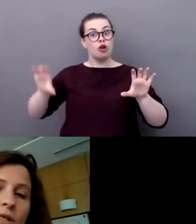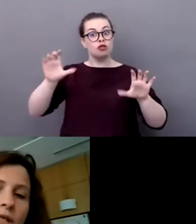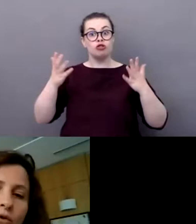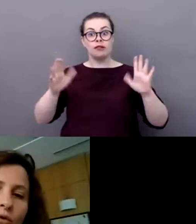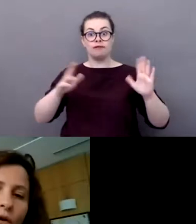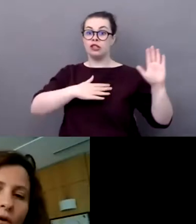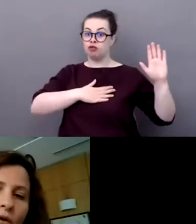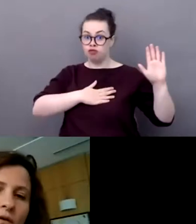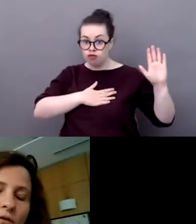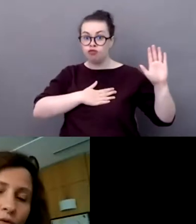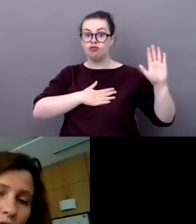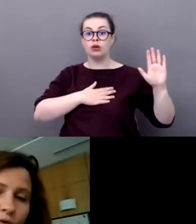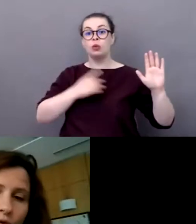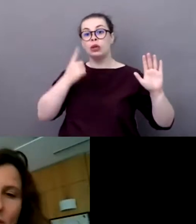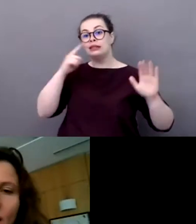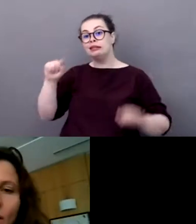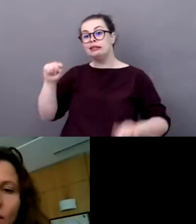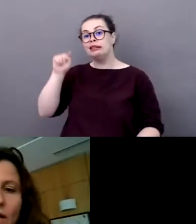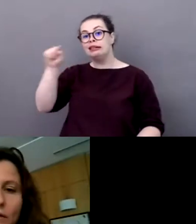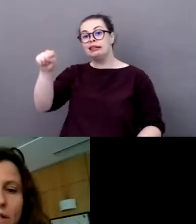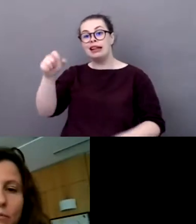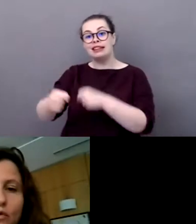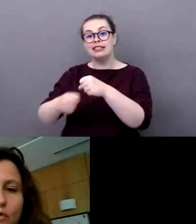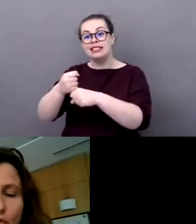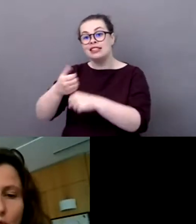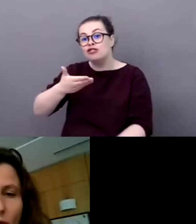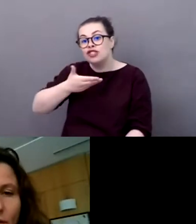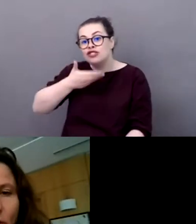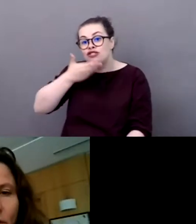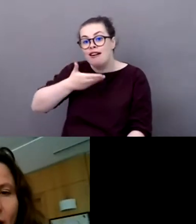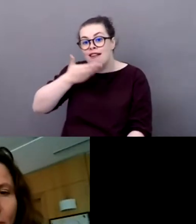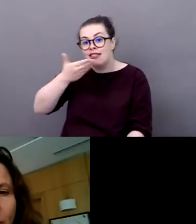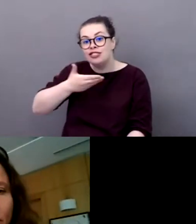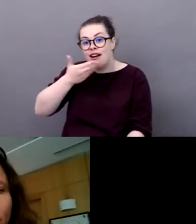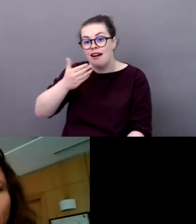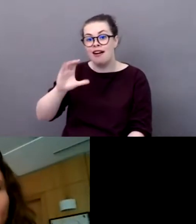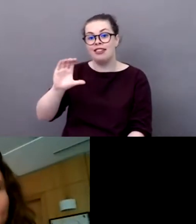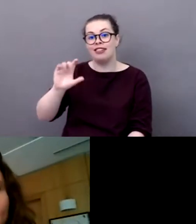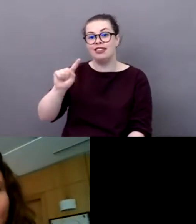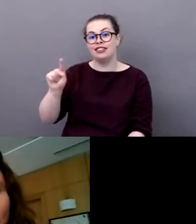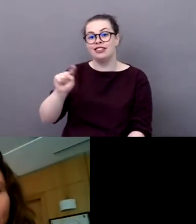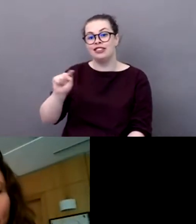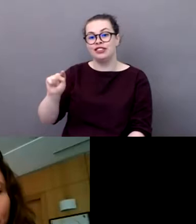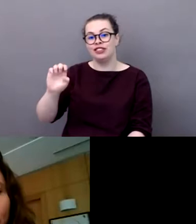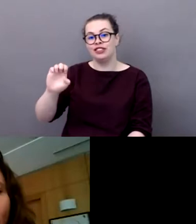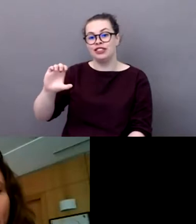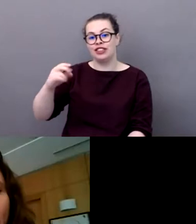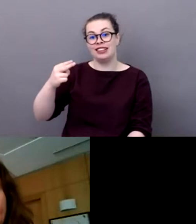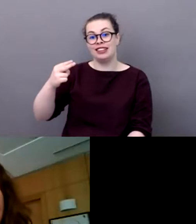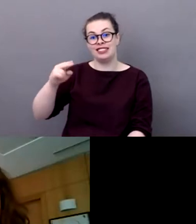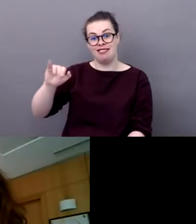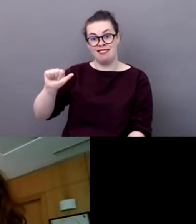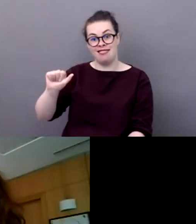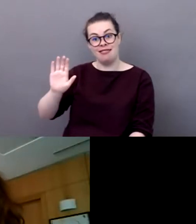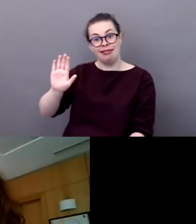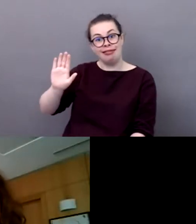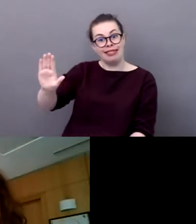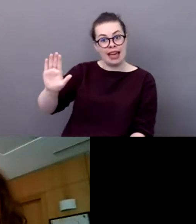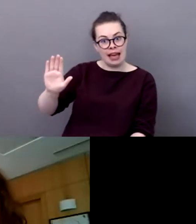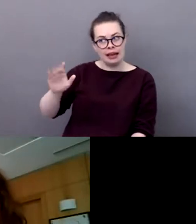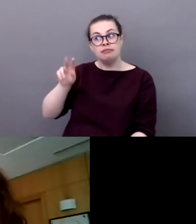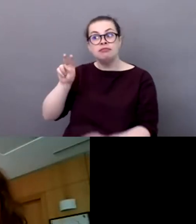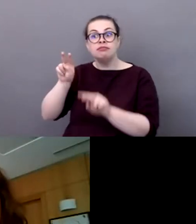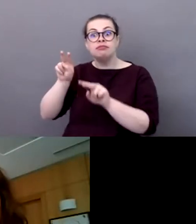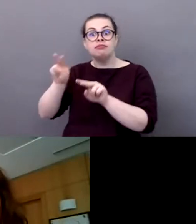aussi sur… Donc nous, ce sera effectivement ce sujet qu'on va porter à la PFUE, sport et développement durable. Et la République